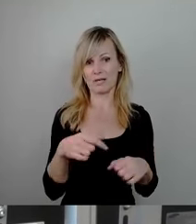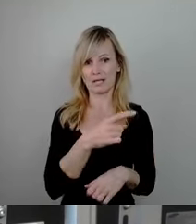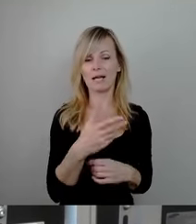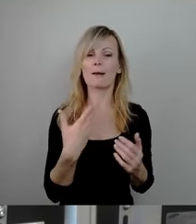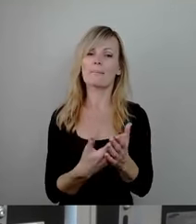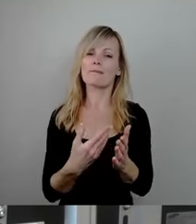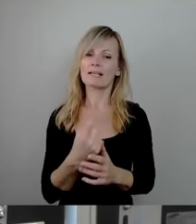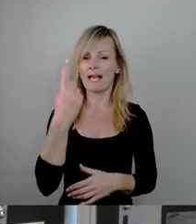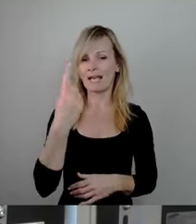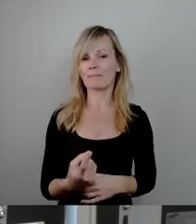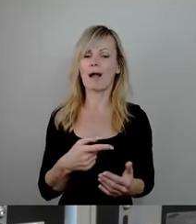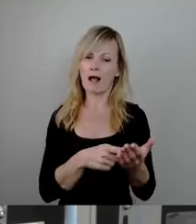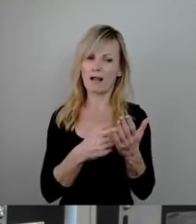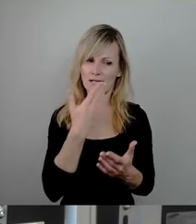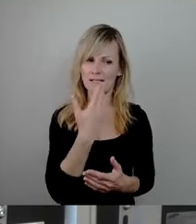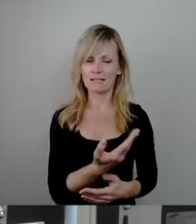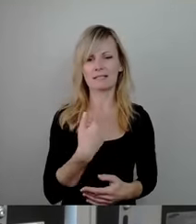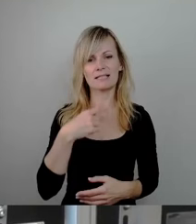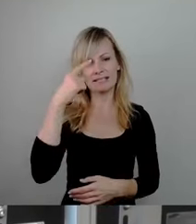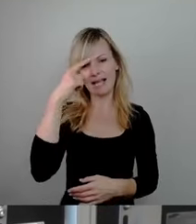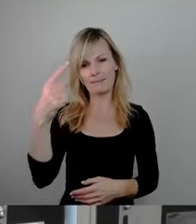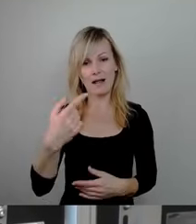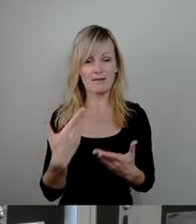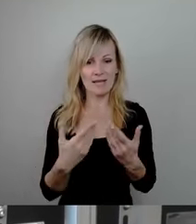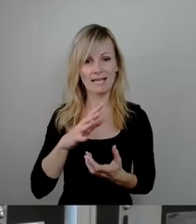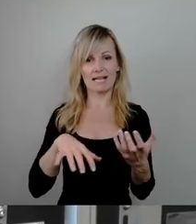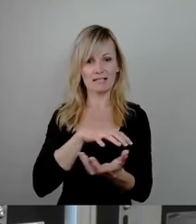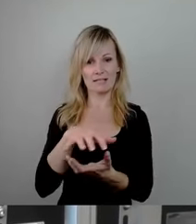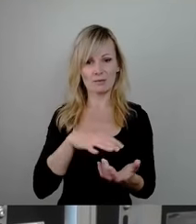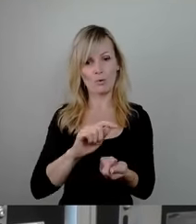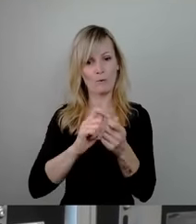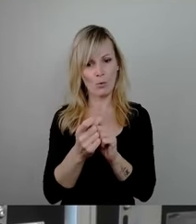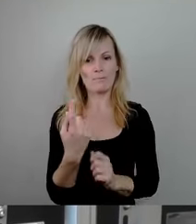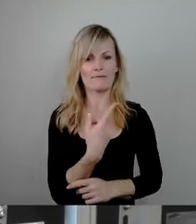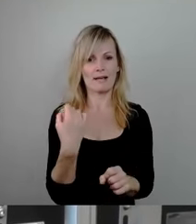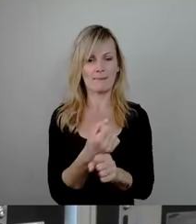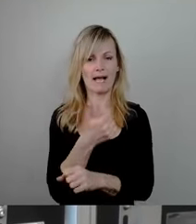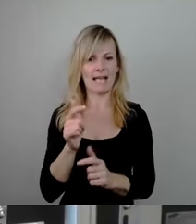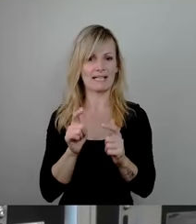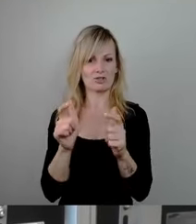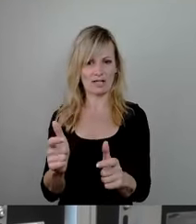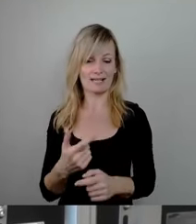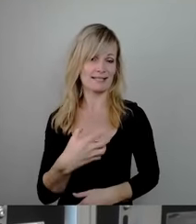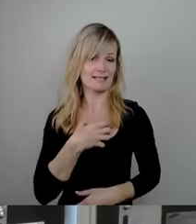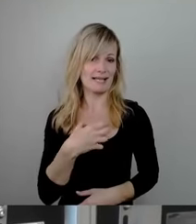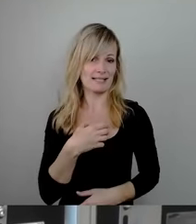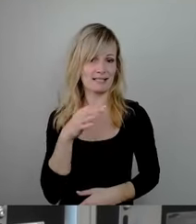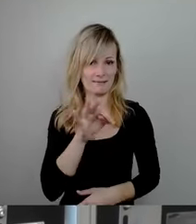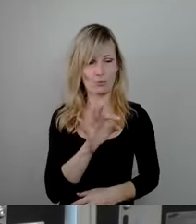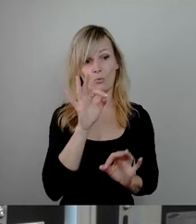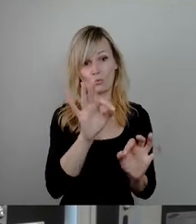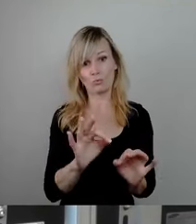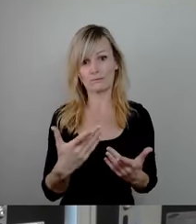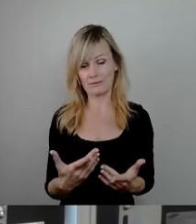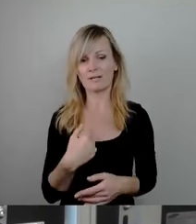und denken Sie wenigstens darüber nach, ob wir aus einer Katastrophe ein Geschenk machen können. Dresden stände es gut zu Gesicht, nicht